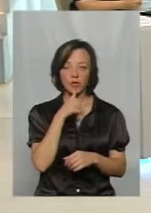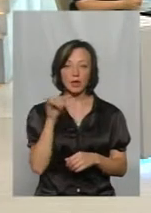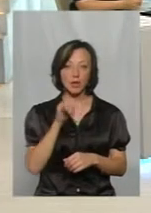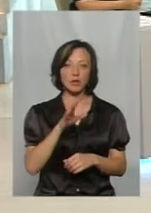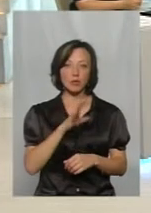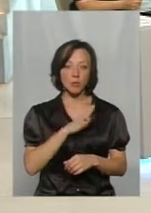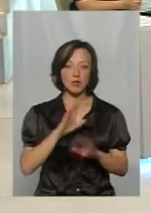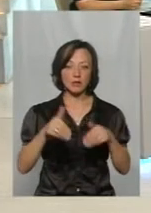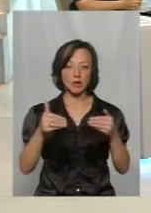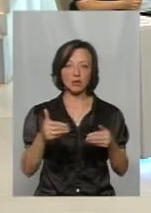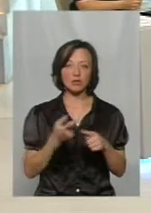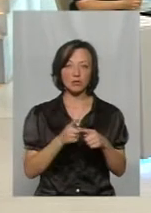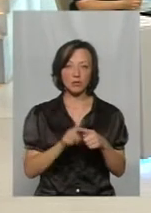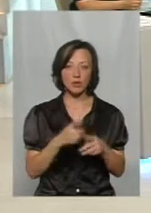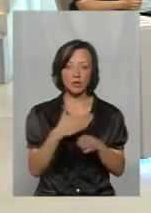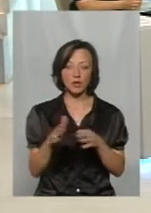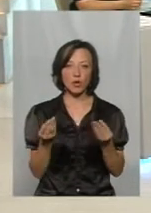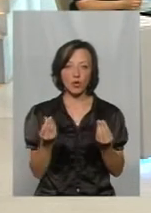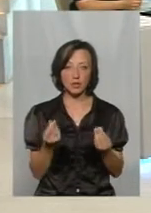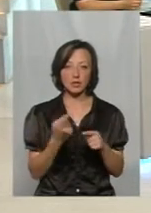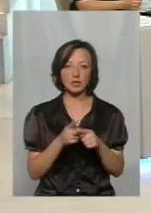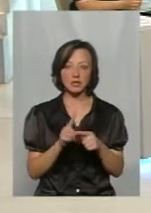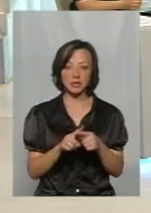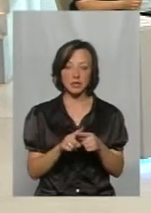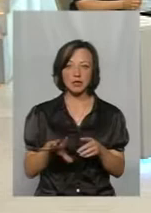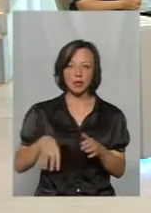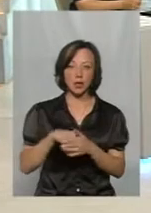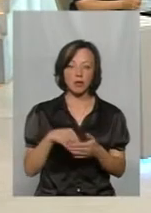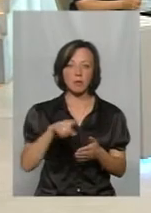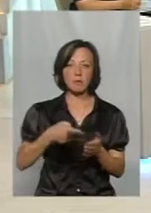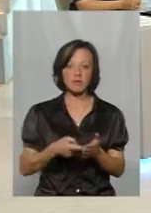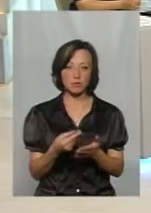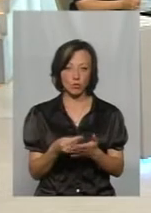він був ініціатором про виділення коштів, тому що це за рахунок міського бюджету.